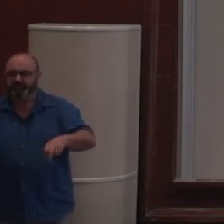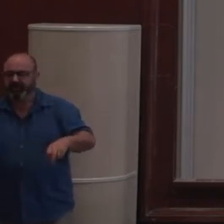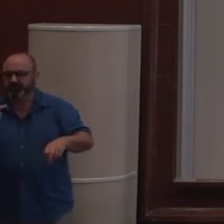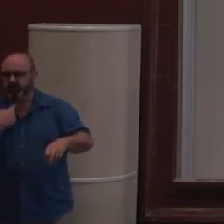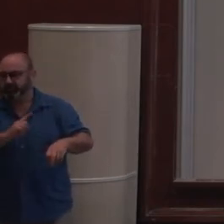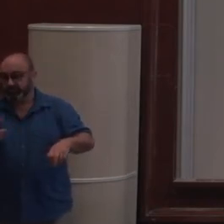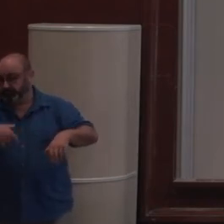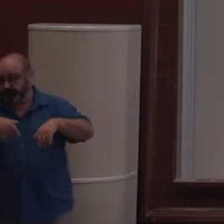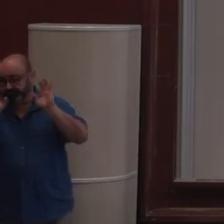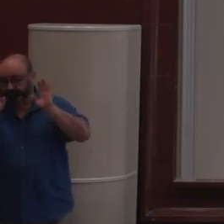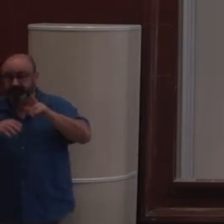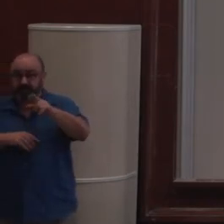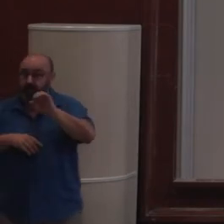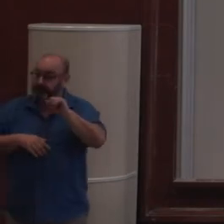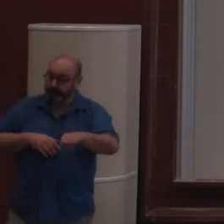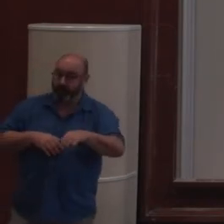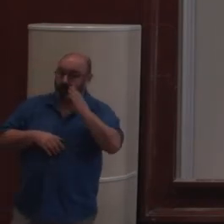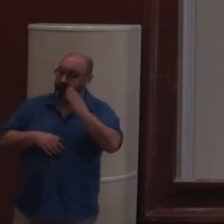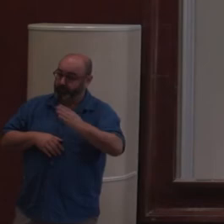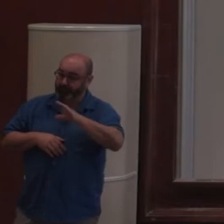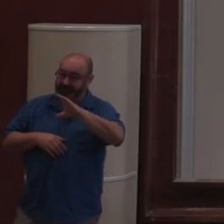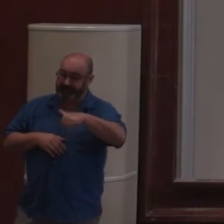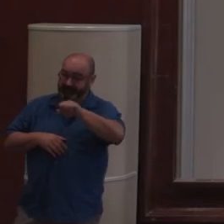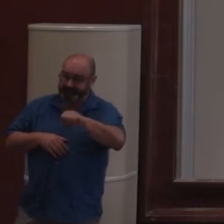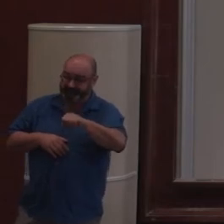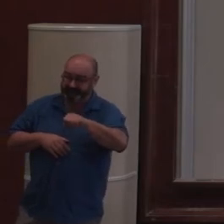Eh bien, nous, qu dit, c'est que vous avez un besoin en CMS.